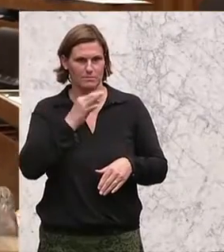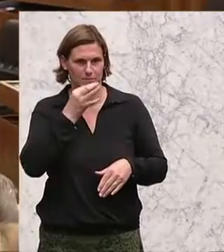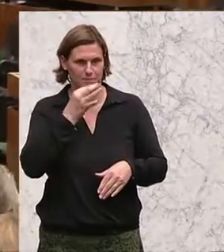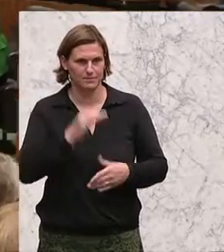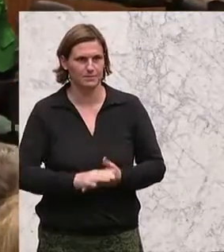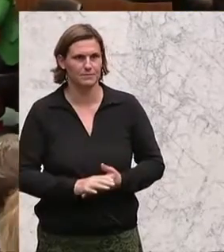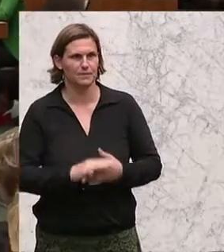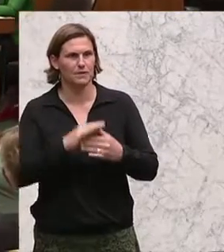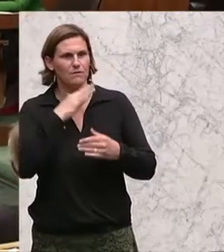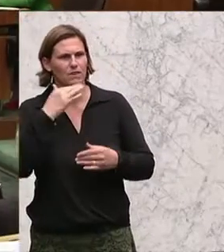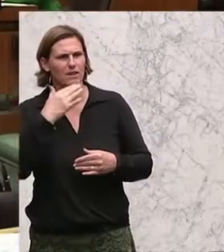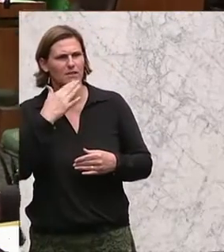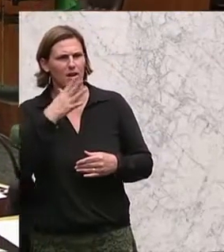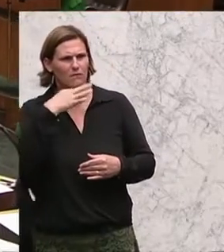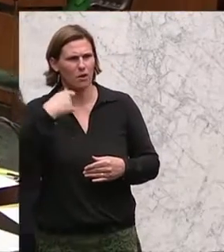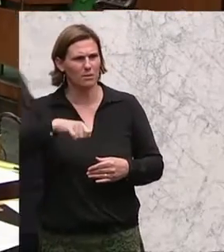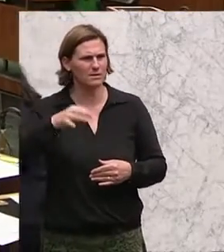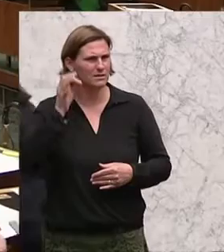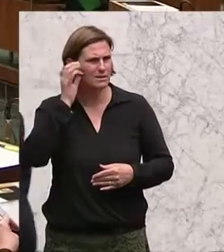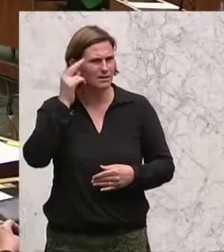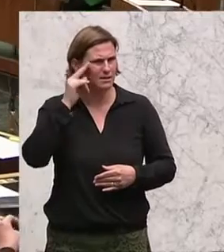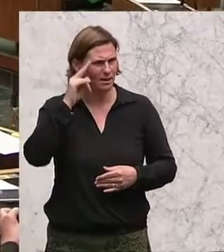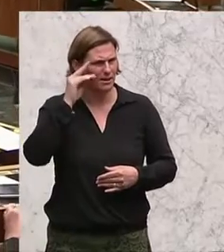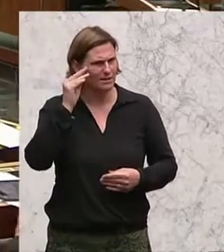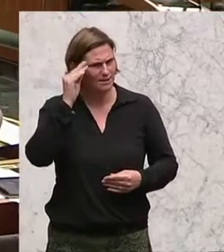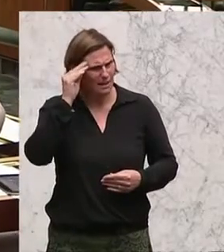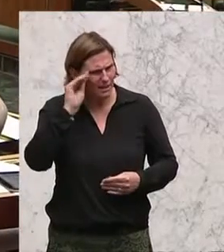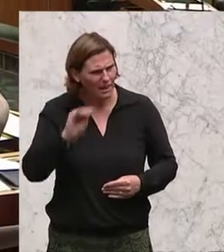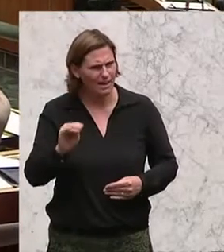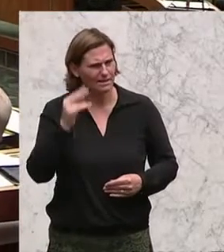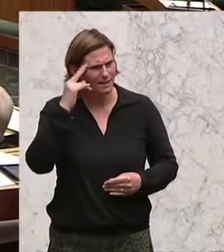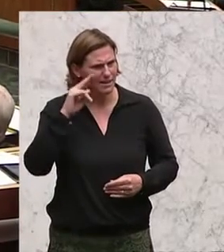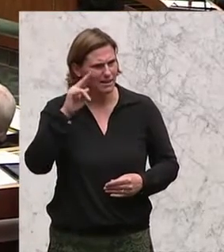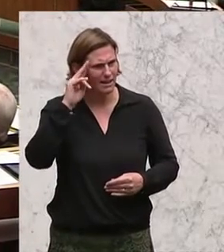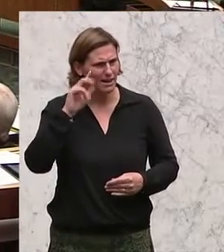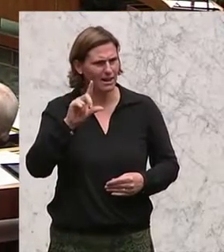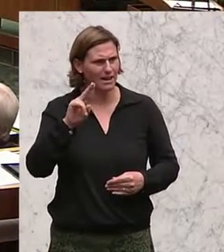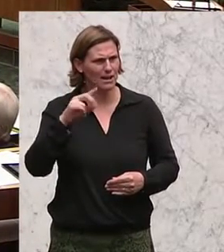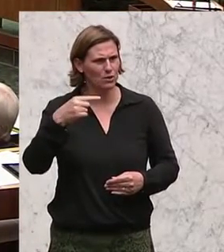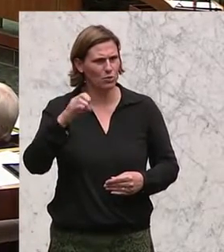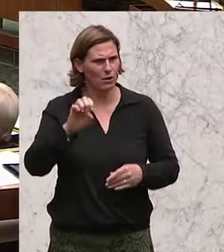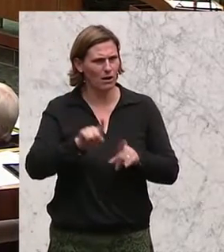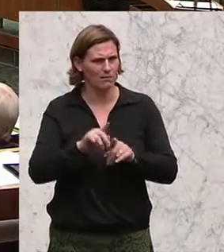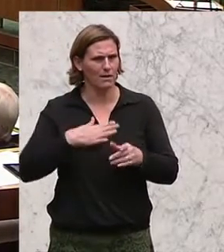Sehr geehrter Herr Abgeordneter Luger, komme meiner Aufgabe der Frauenministerin gleich nach.